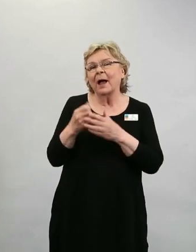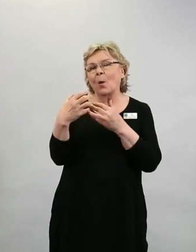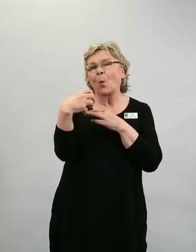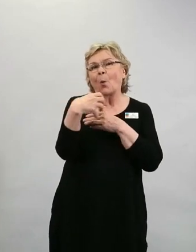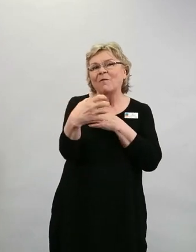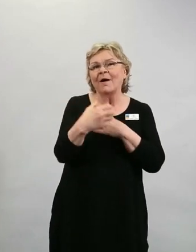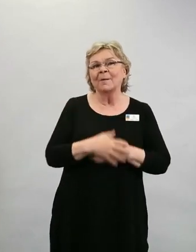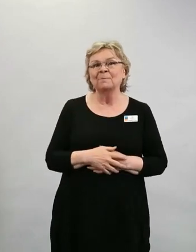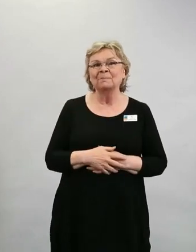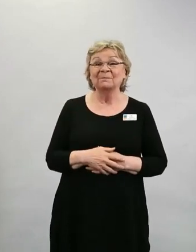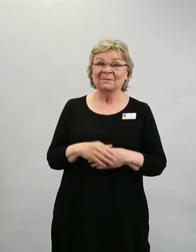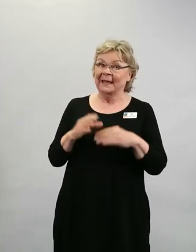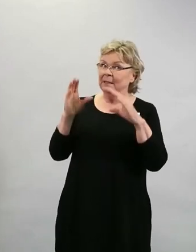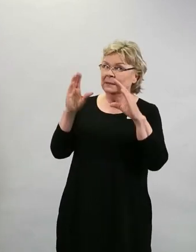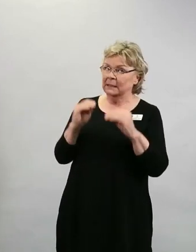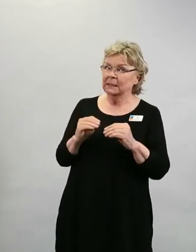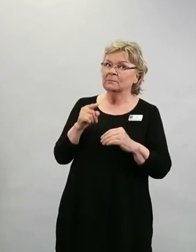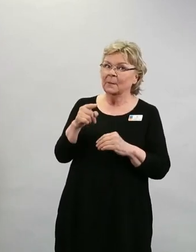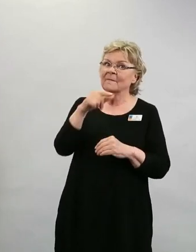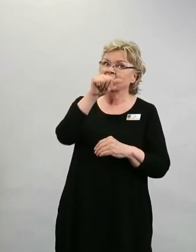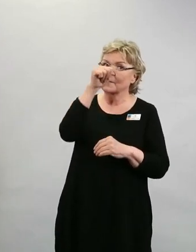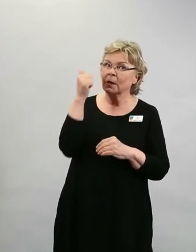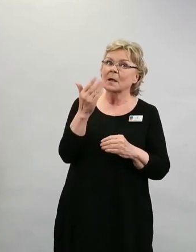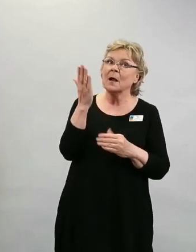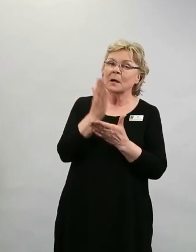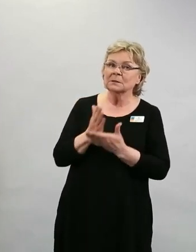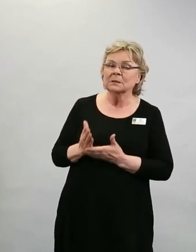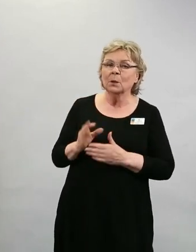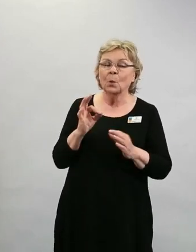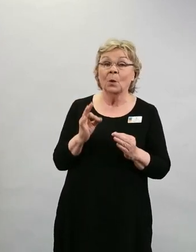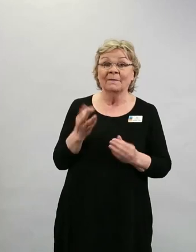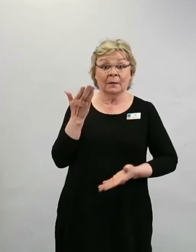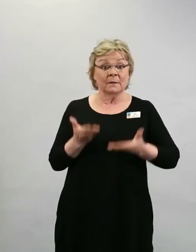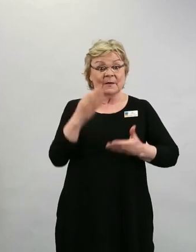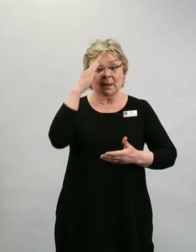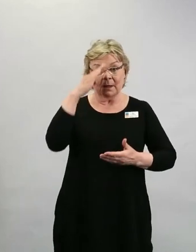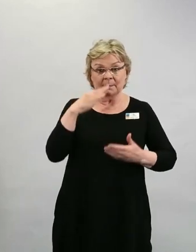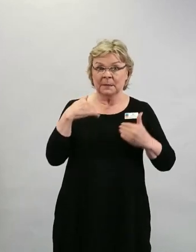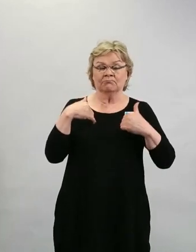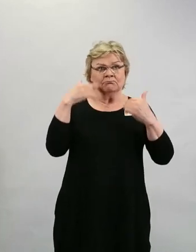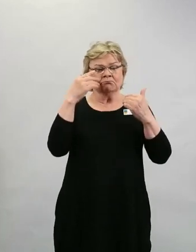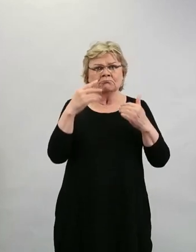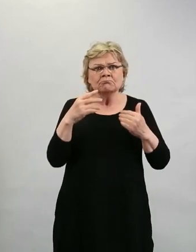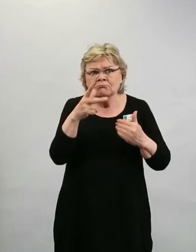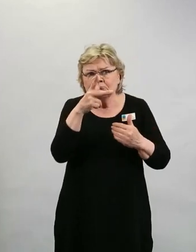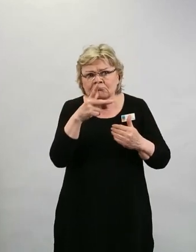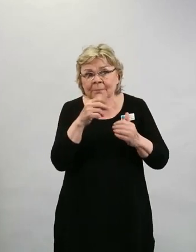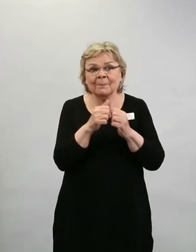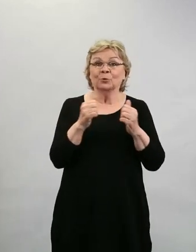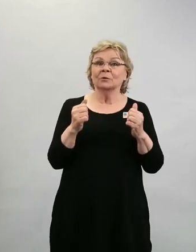vaikea asia tavalliselle ihmiselle ehkä ymmärtää, mutta selitys oli hyvä.